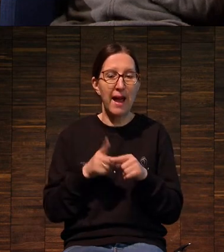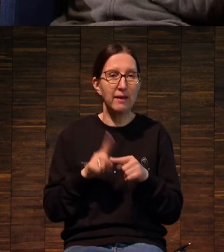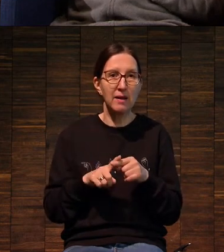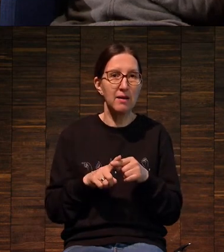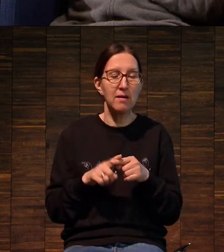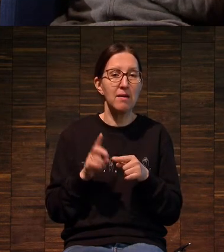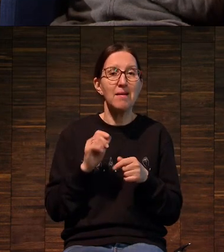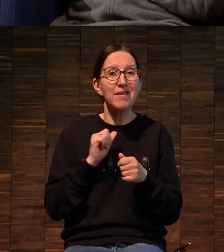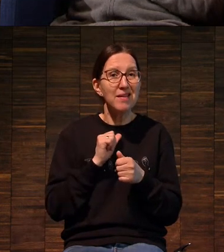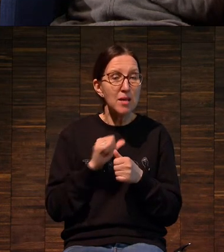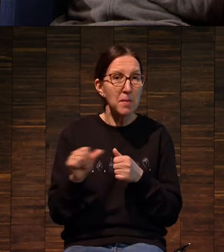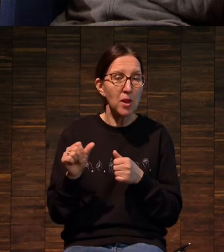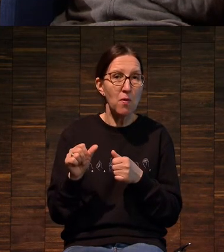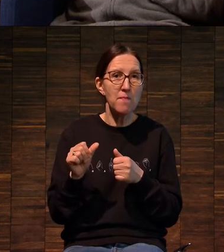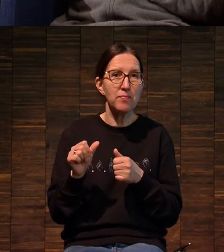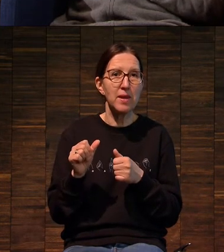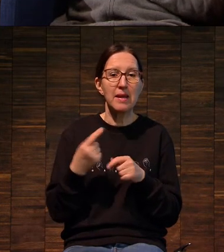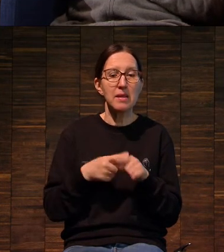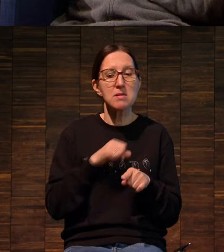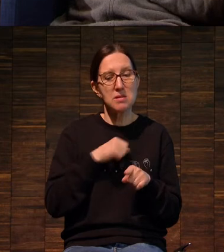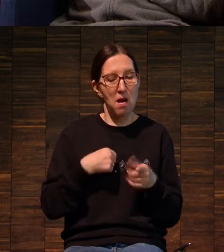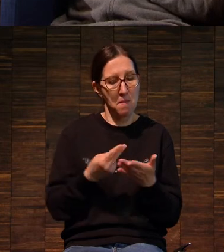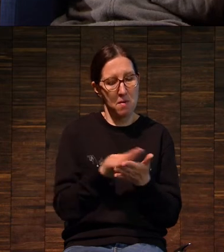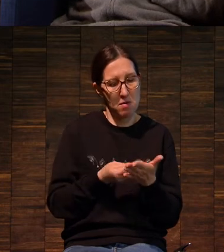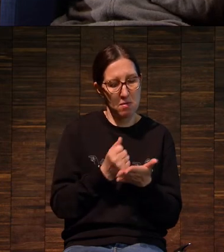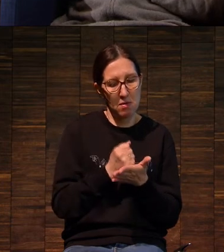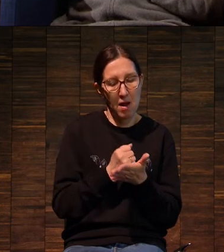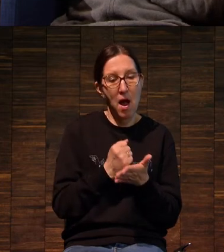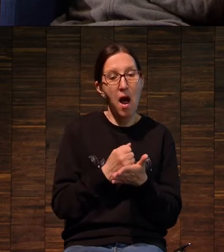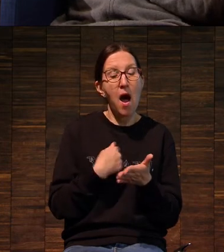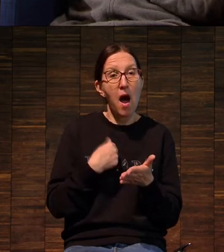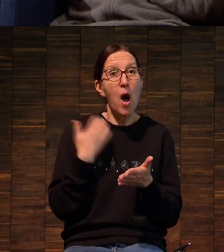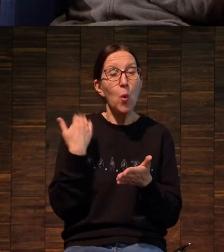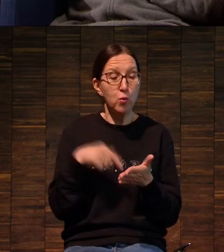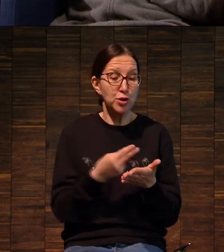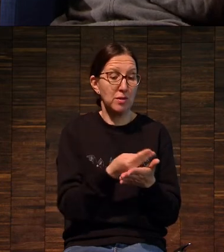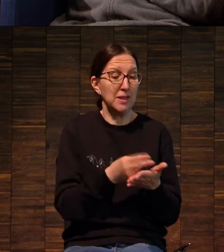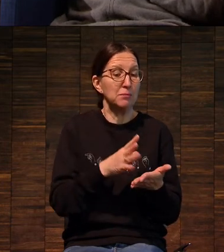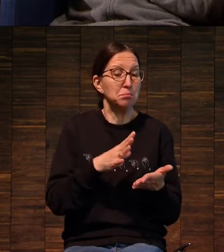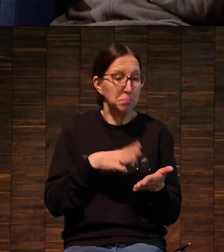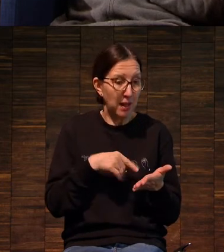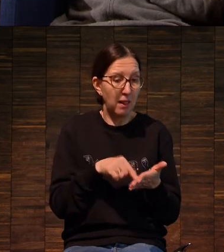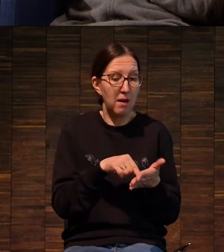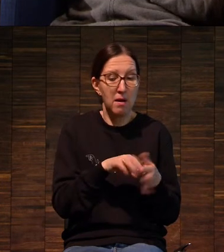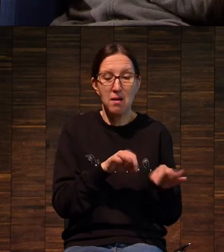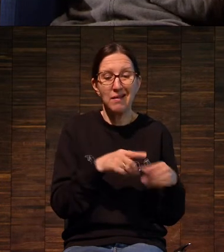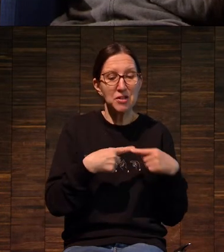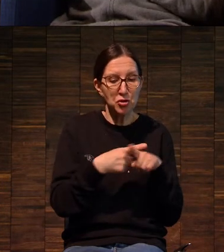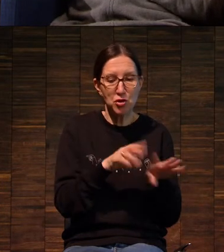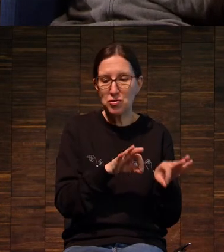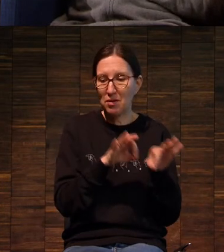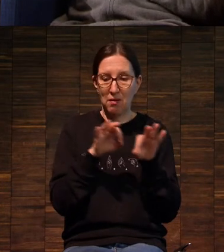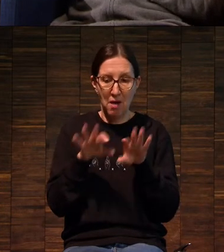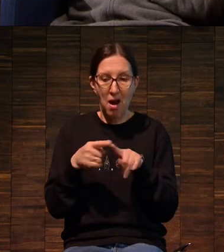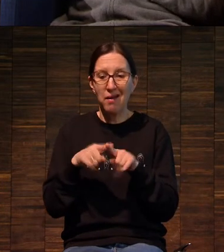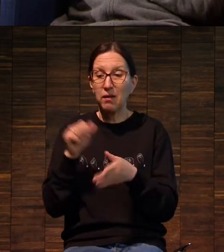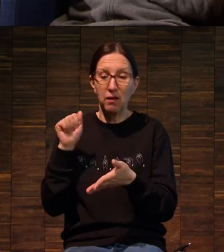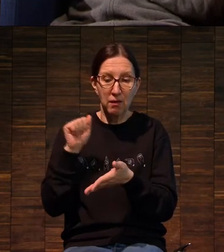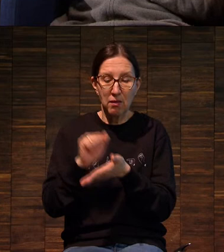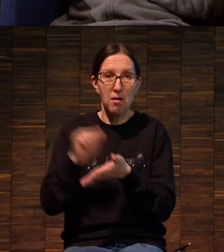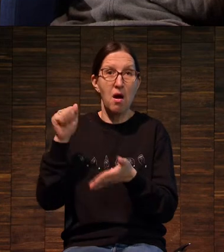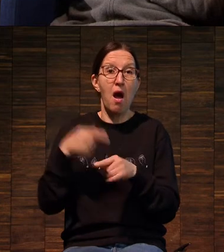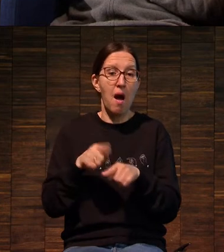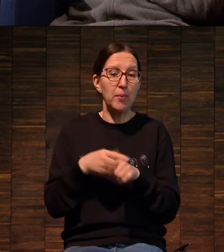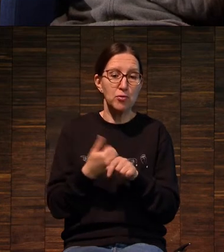непосредственное изображение, а опосредованное, то есть при помощи какого-то технического действия, в данном случае